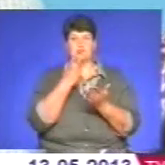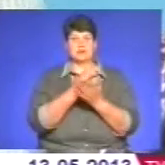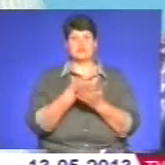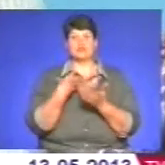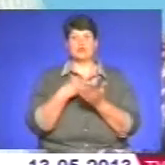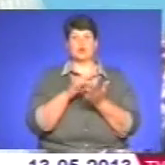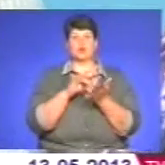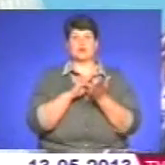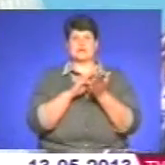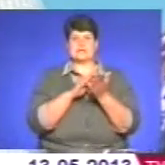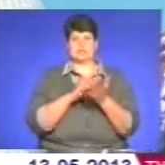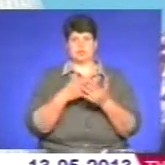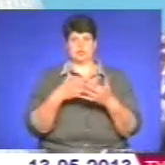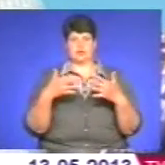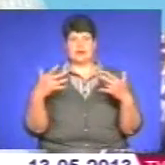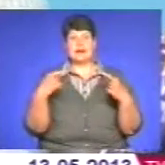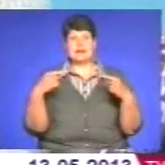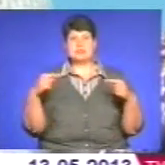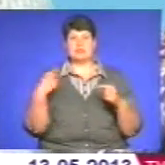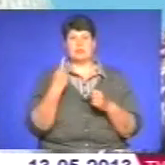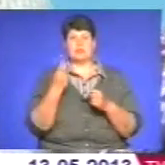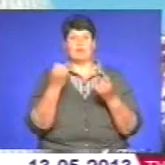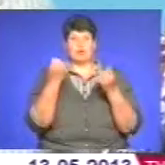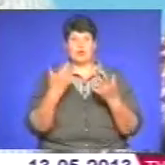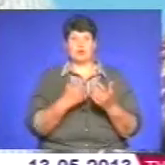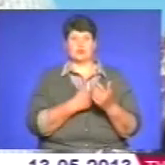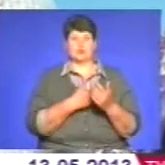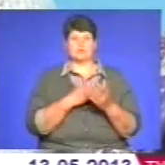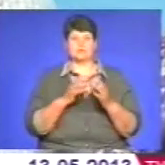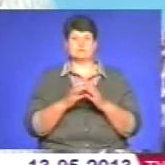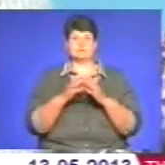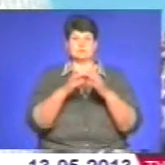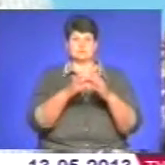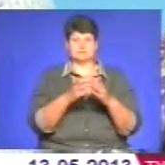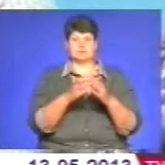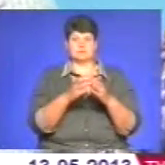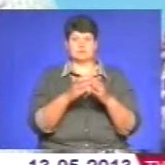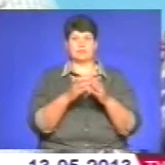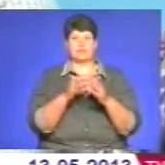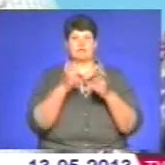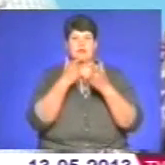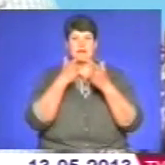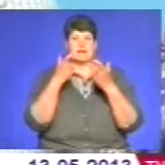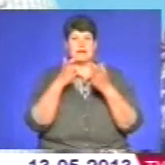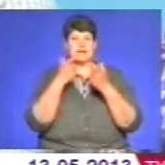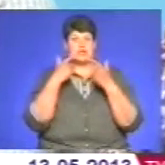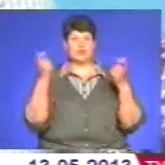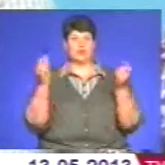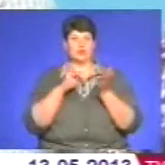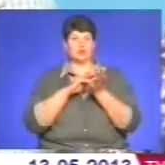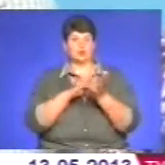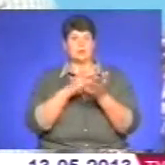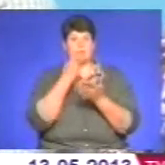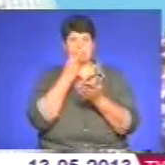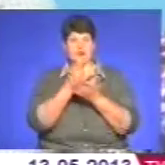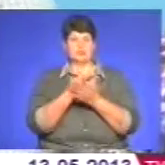туристичну продукцію. А інші області просто будуть як делегації і будуть брати участь інфотурі. Тому ми вже бачимо